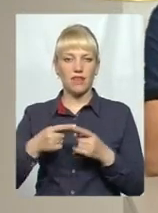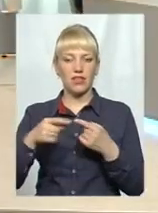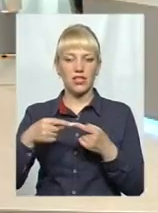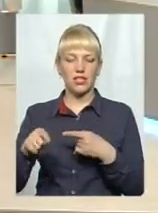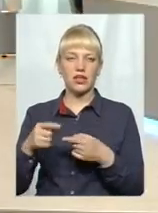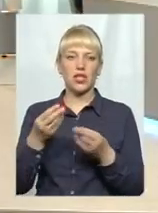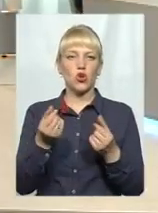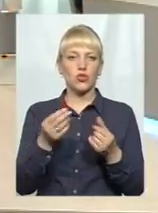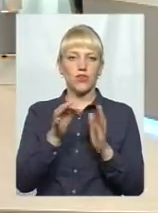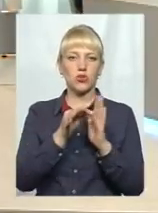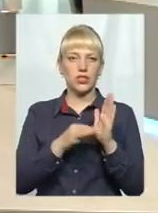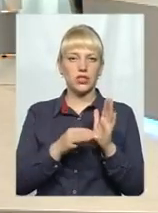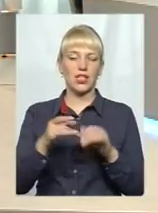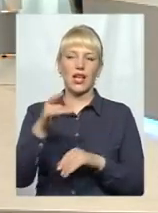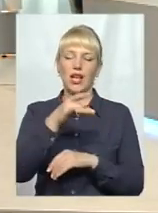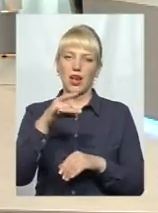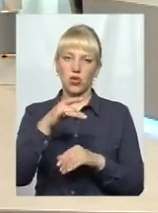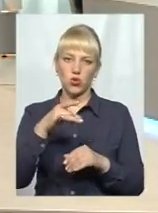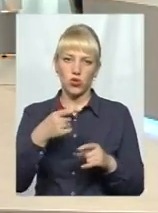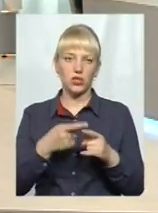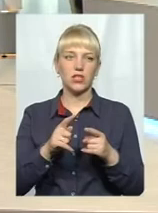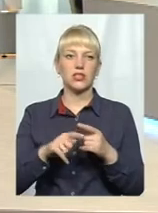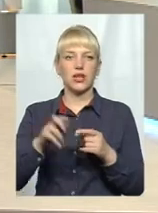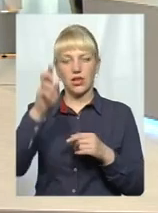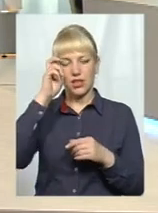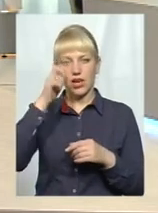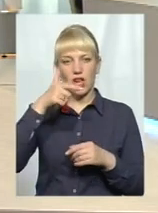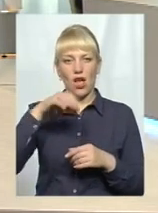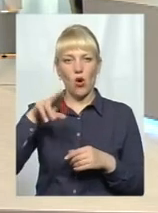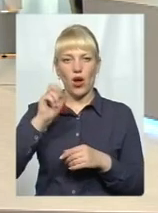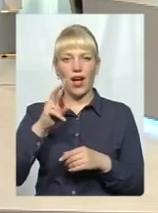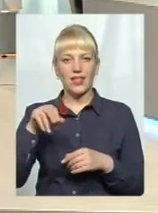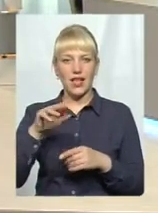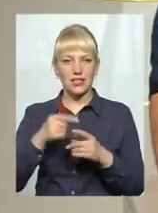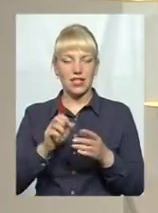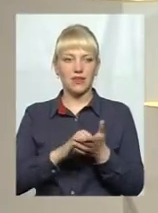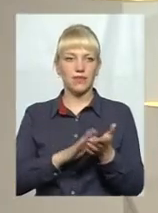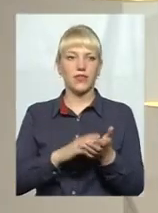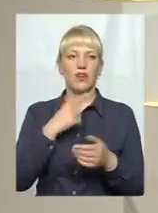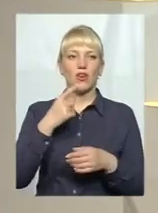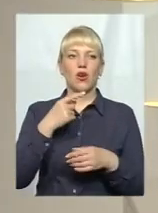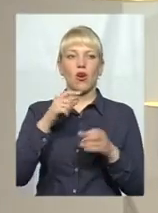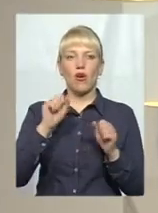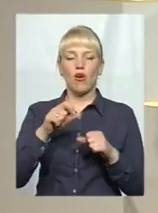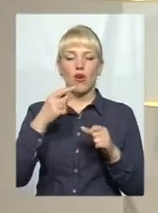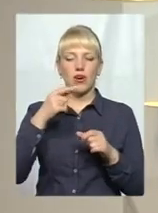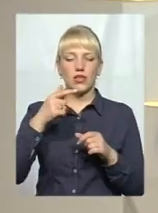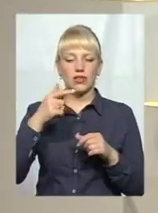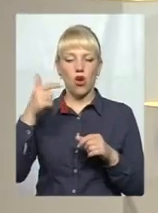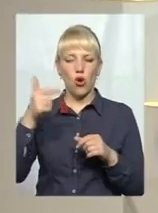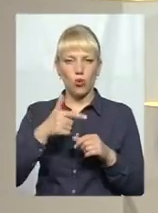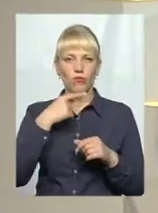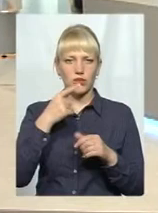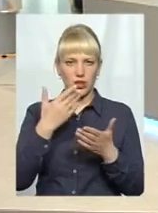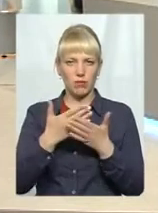залежності від мікрорайону. Це Держгеокадастра встановлено в рішовій Тому, рубака, чи вигідніше мати тимчасову споруду, бо ти будеш менше платити